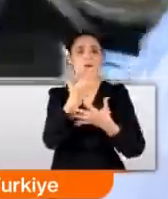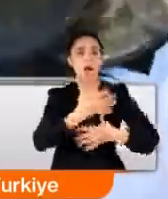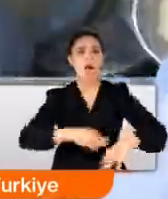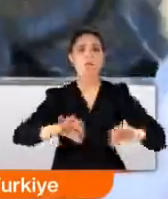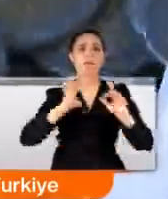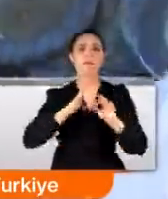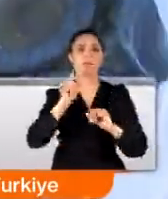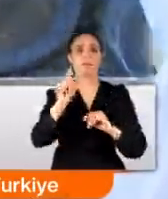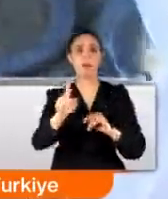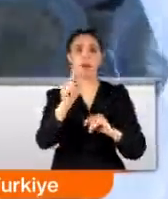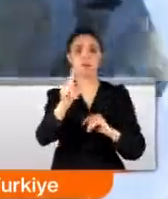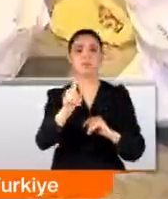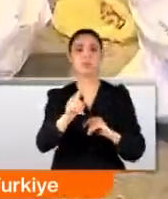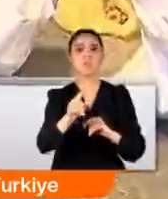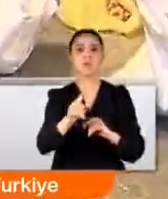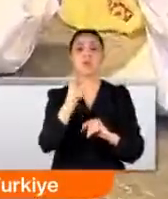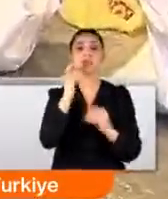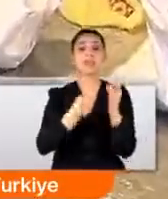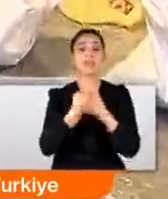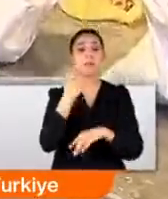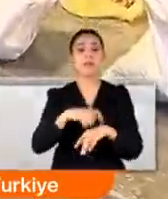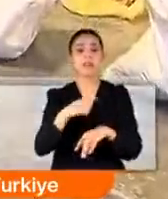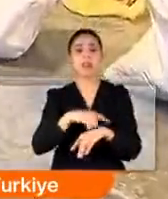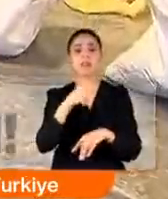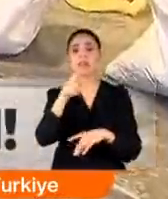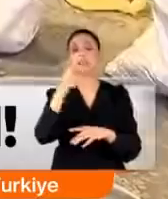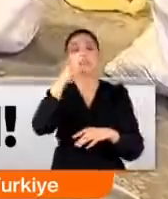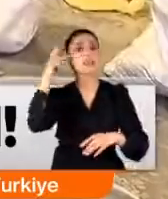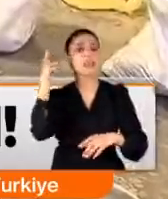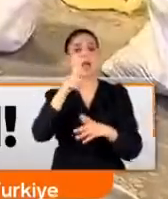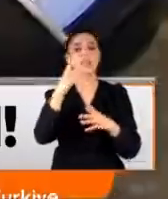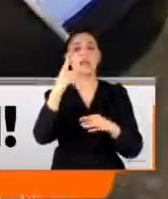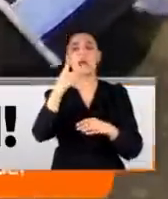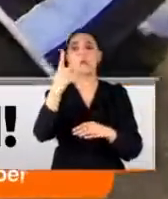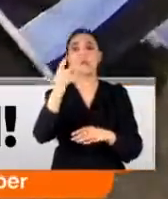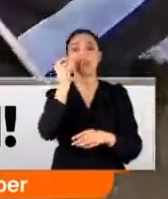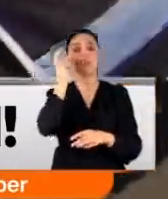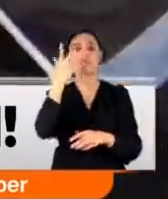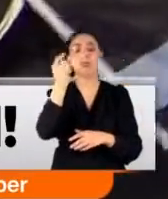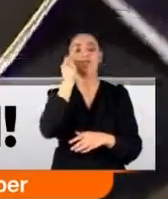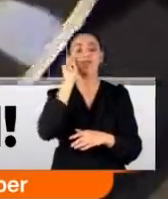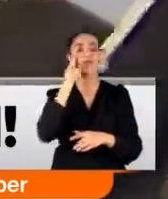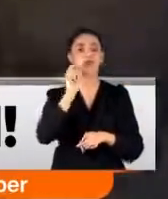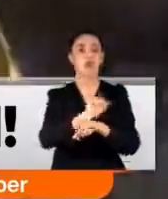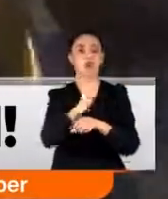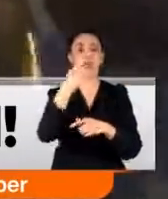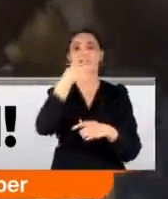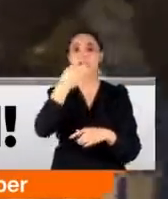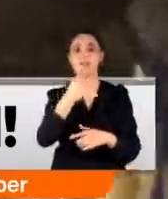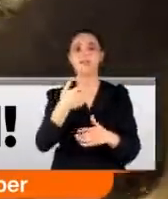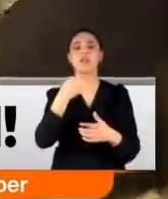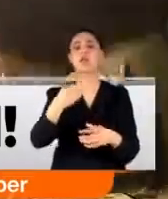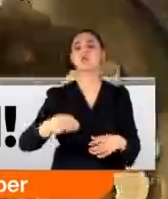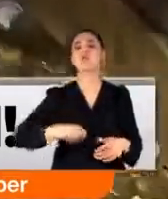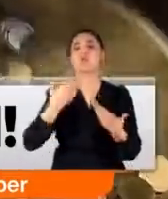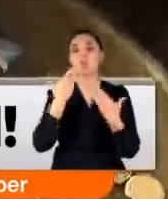tüm detaylar ince bir işçilikten geçmiş. Sabaha karşı sahte iki euro basan beş kişi evinde gözaltına alındı. İfadelerin de suçlamaları kabul